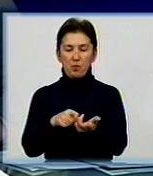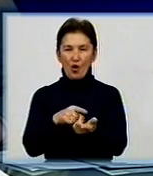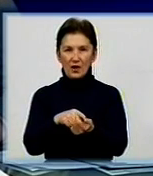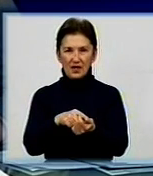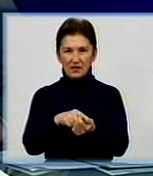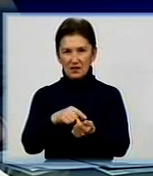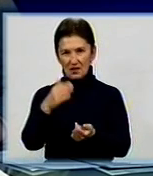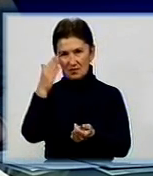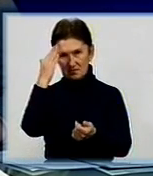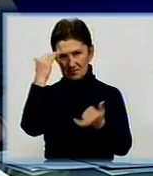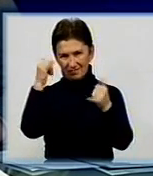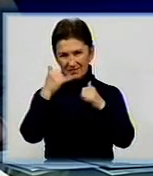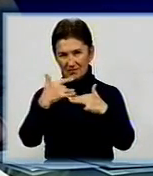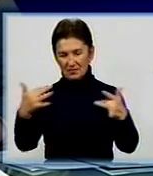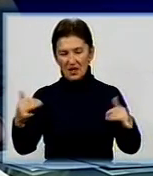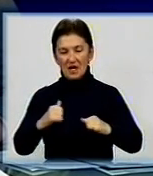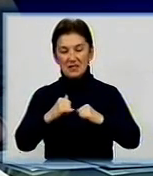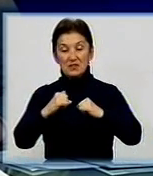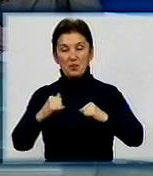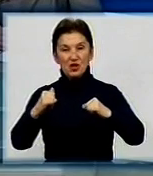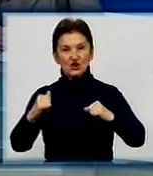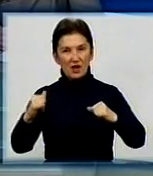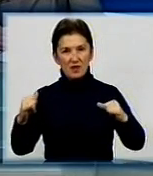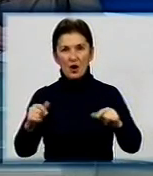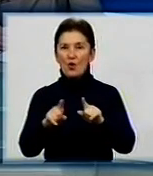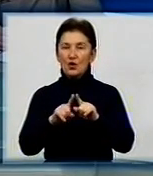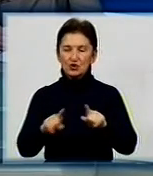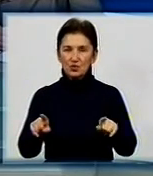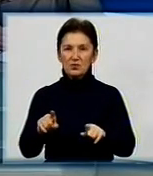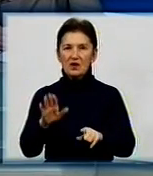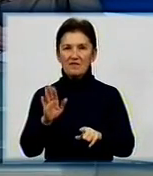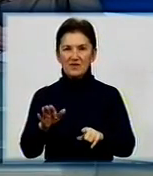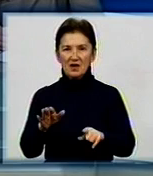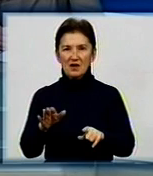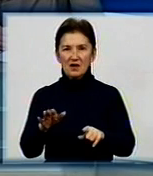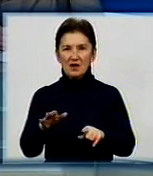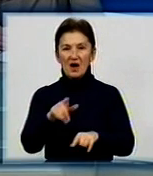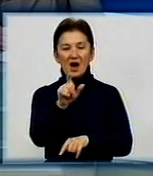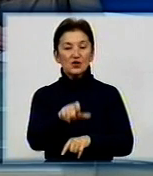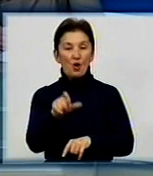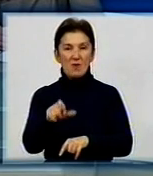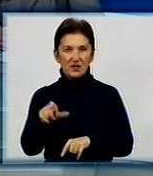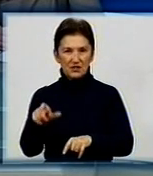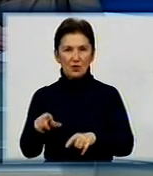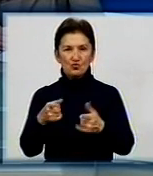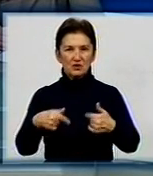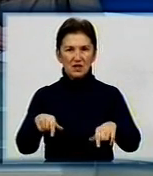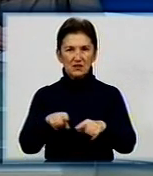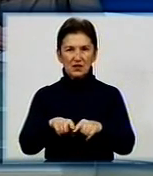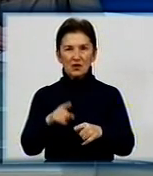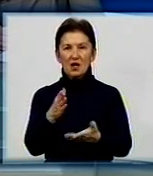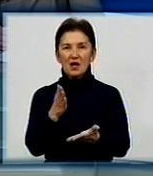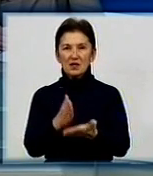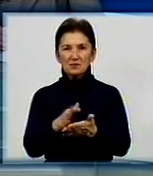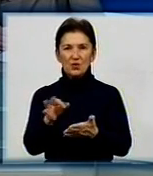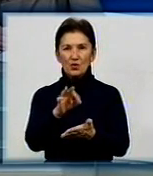збільшується, має тенденцію до збільшення, особливо в громадському секторі. До того ж, маємо, згідно